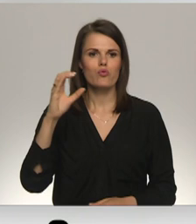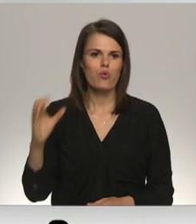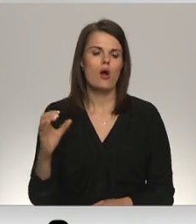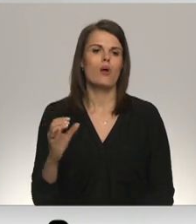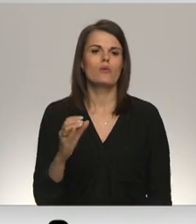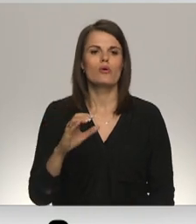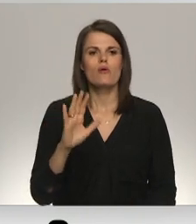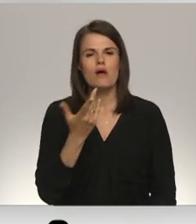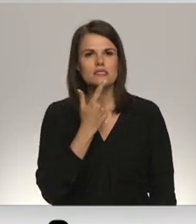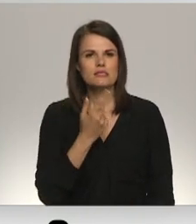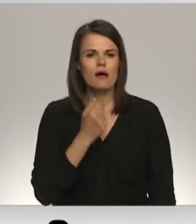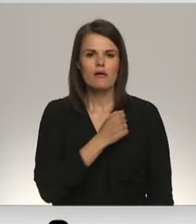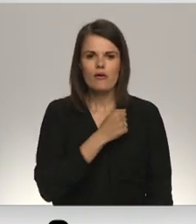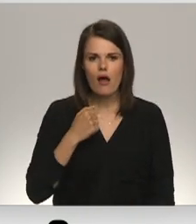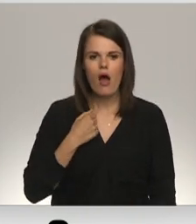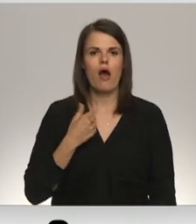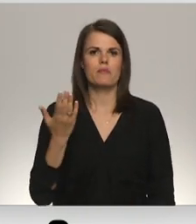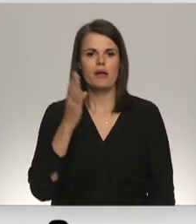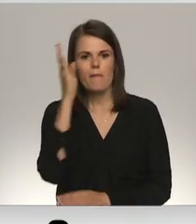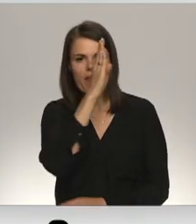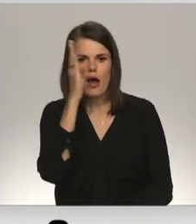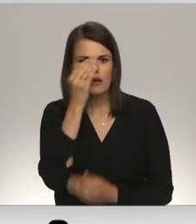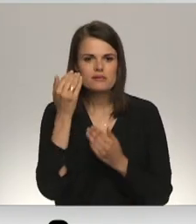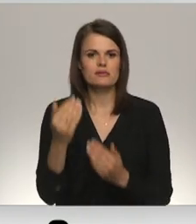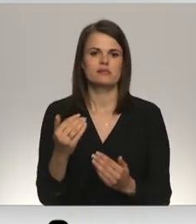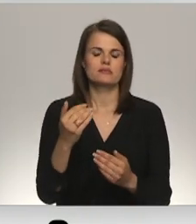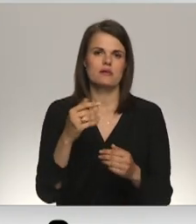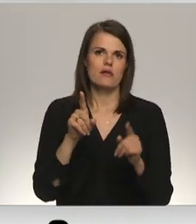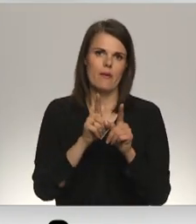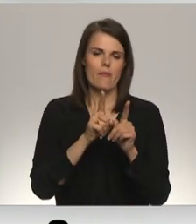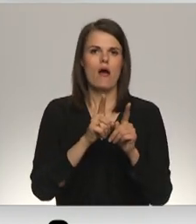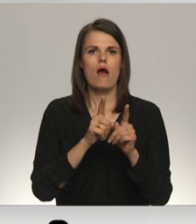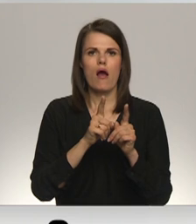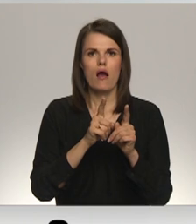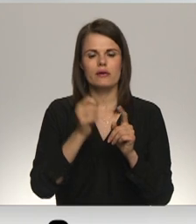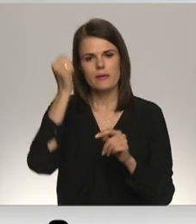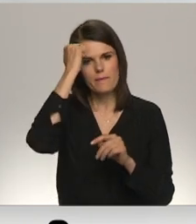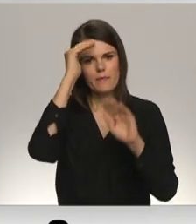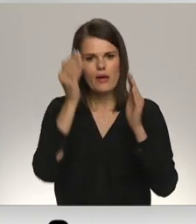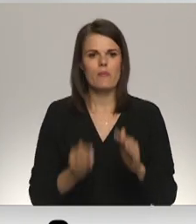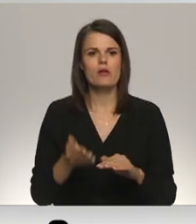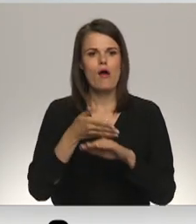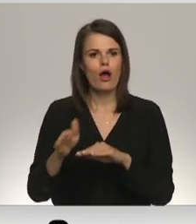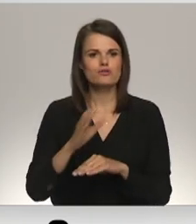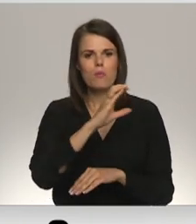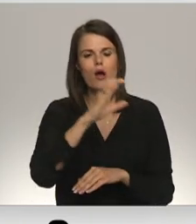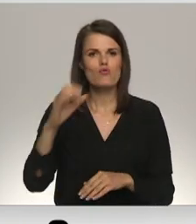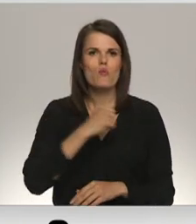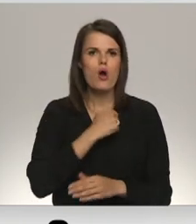ka jautājums, to juģis vietas ārpus